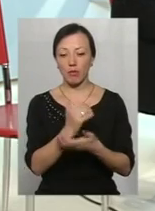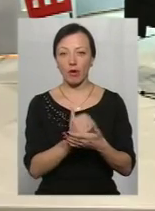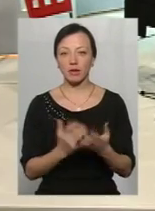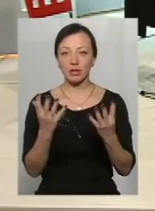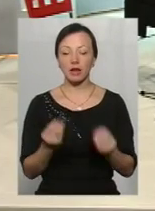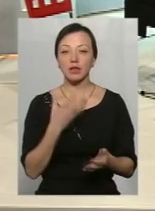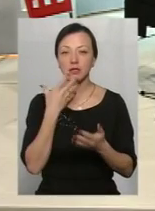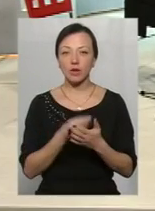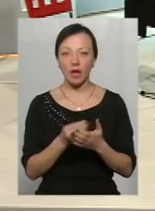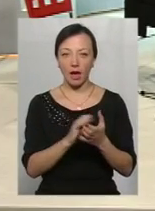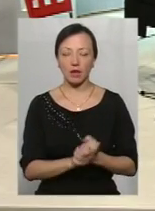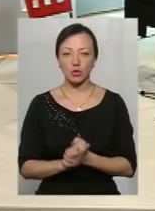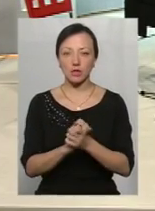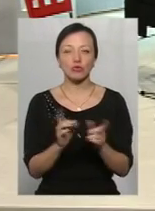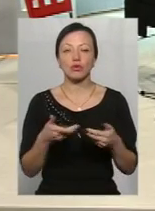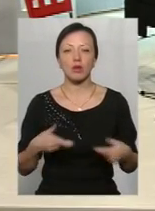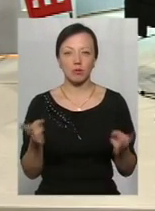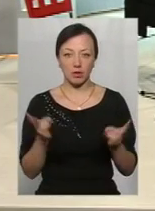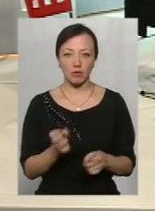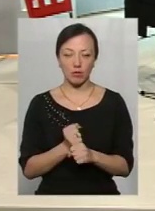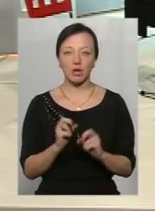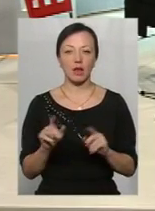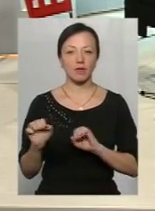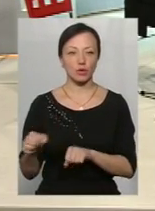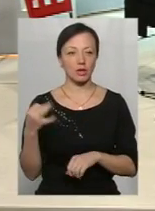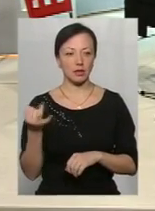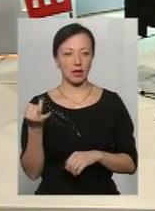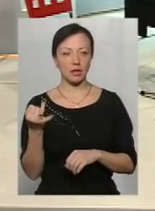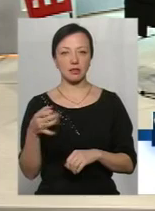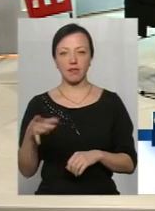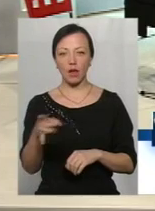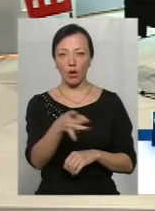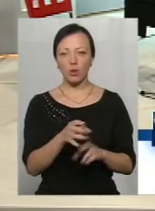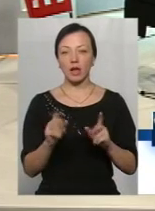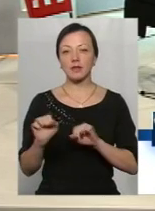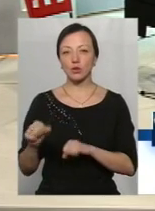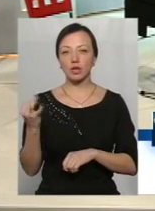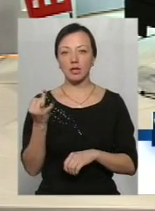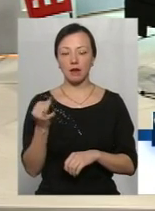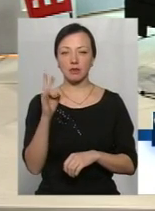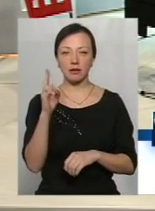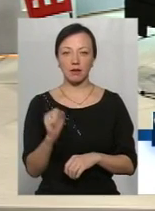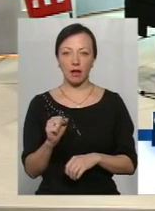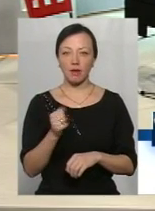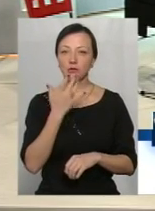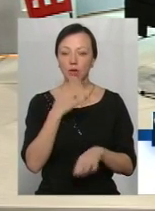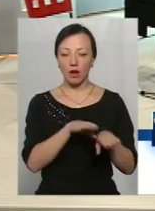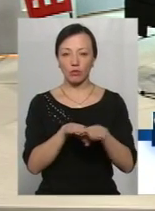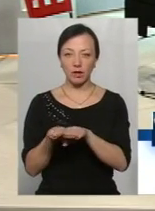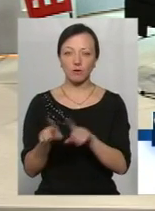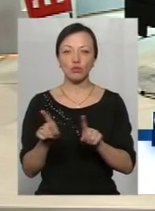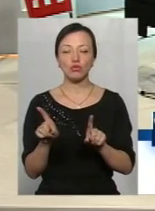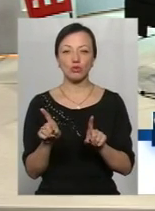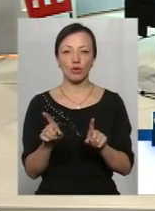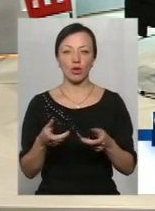даний для своєї асоціації. Що нам робити, як нам відстоювати інтереси в регіонах, як нам відстоювати інтереси на національному рівні, що